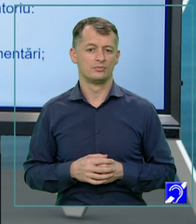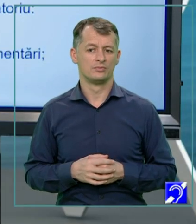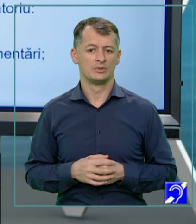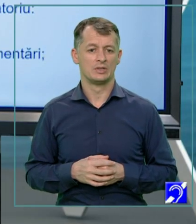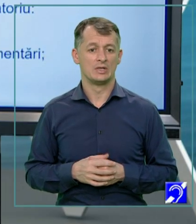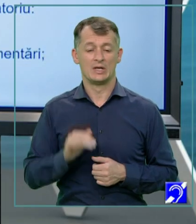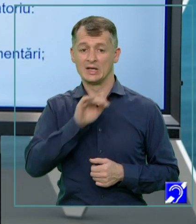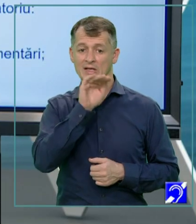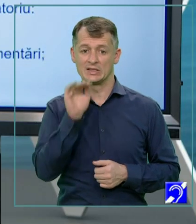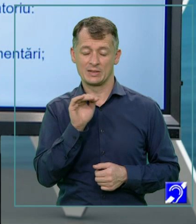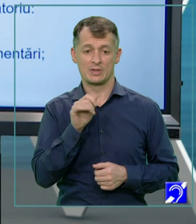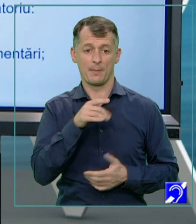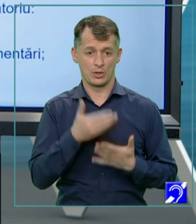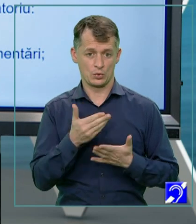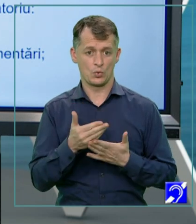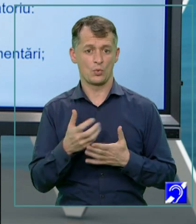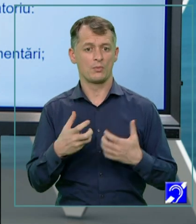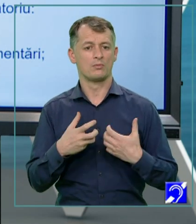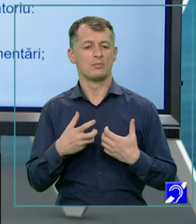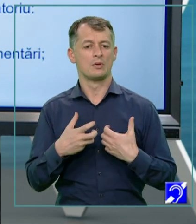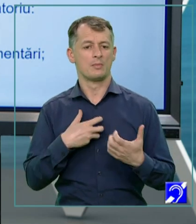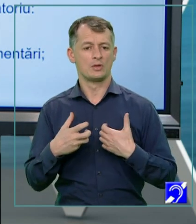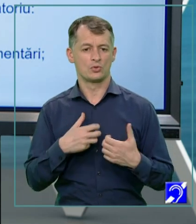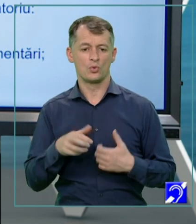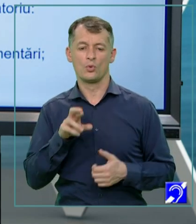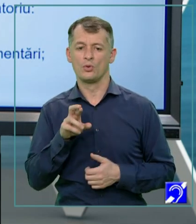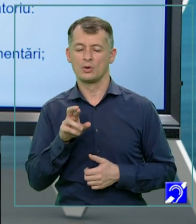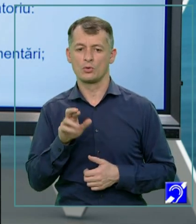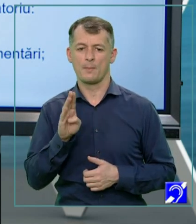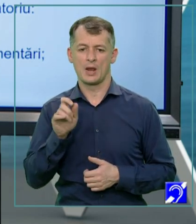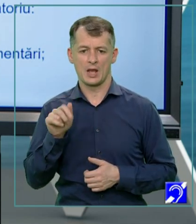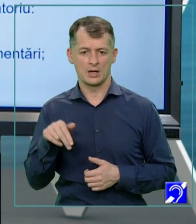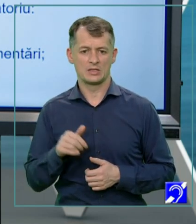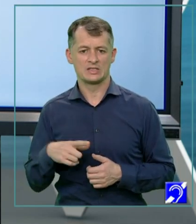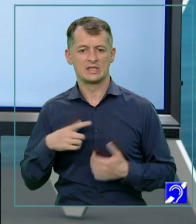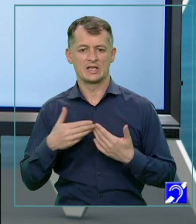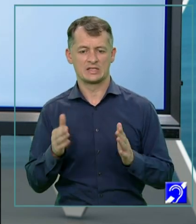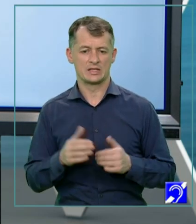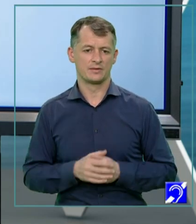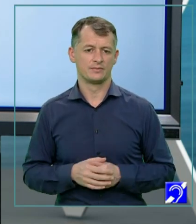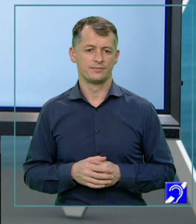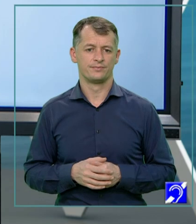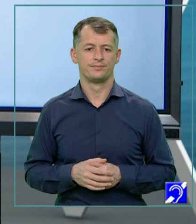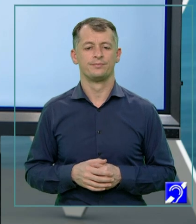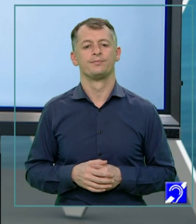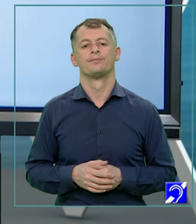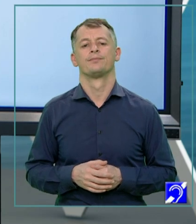întrebările adresate maestrului Radu Peligan sunt deschise. De aceea, răspunsurile dumnealui sunt ample.